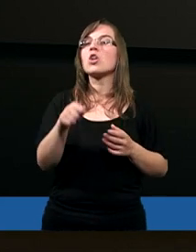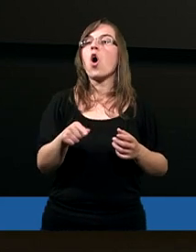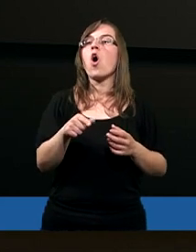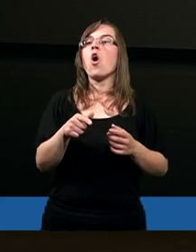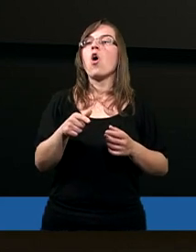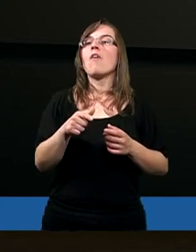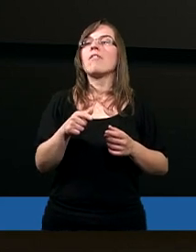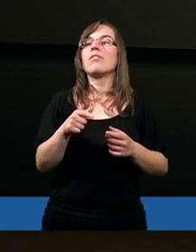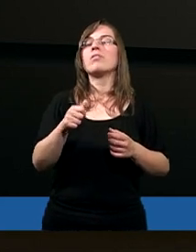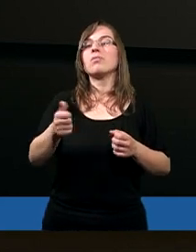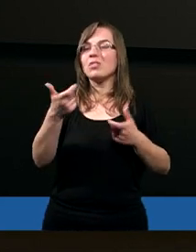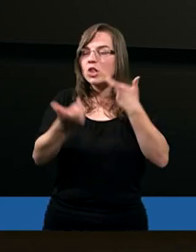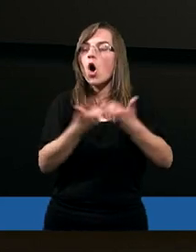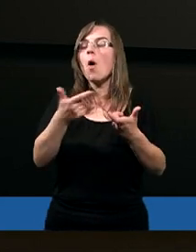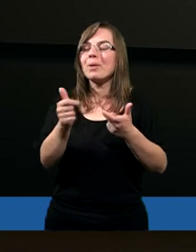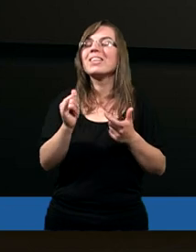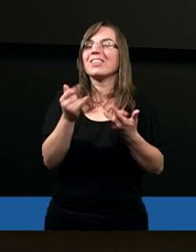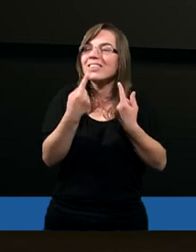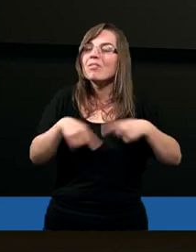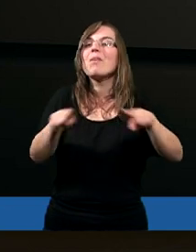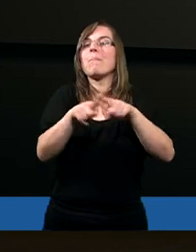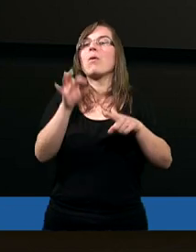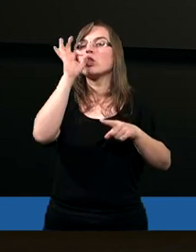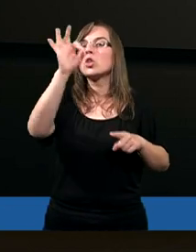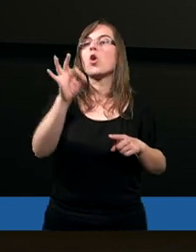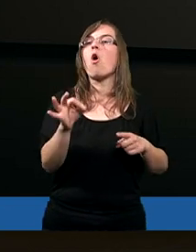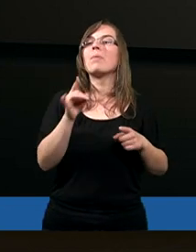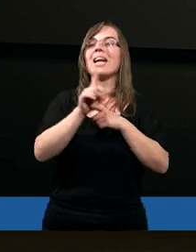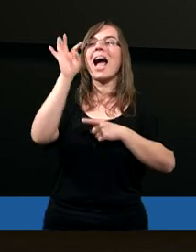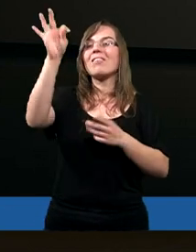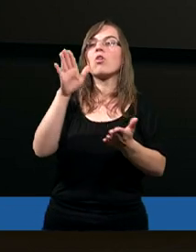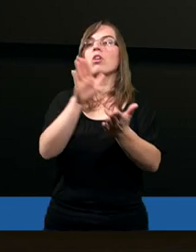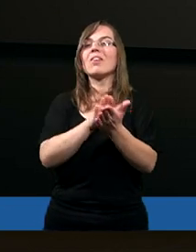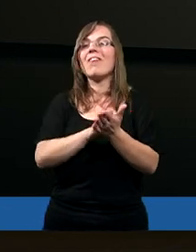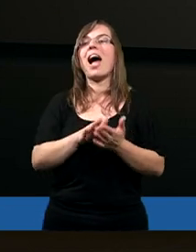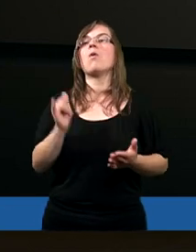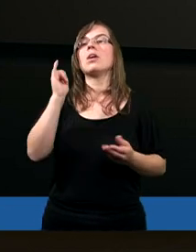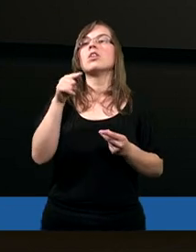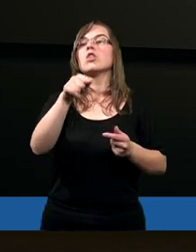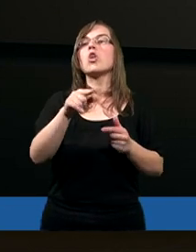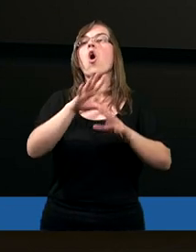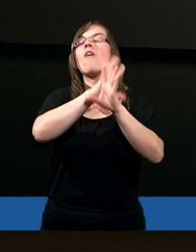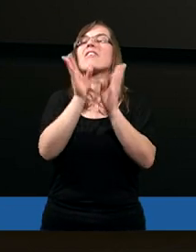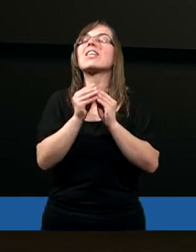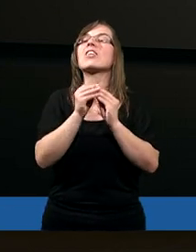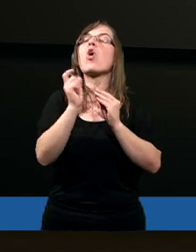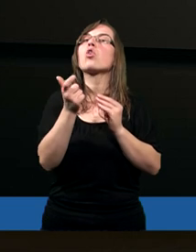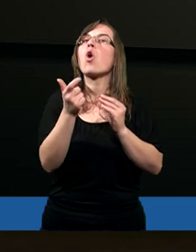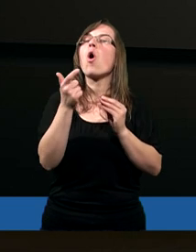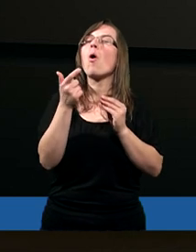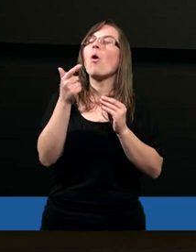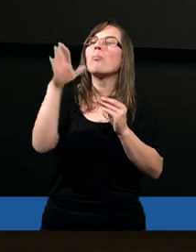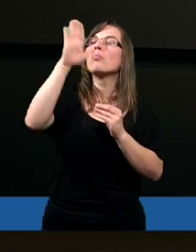to paryzeuszom, że wy badacie Pismo Święte myśląc, że w nim jest żywot wieczny, a Chrystus one tylko składają świadectwo o mnie,